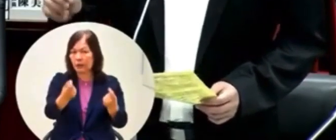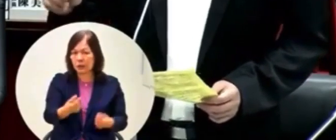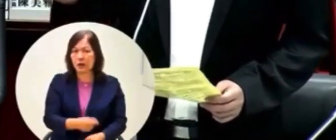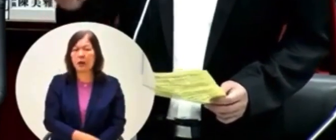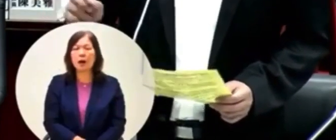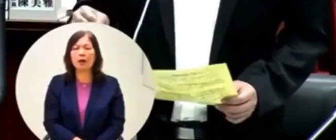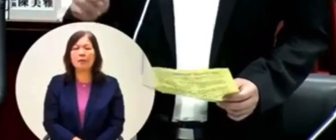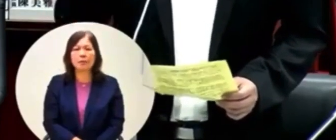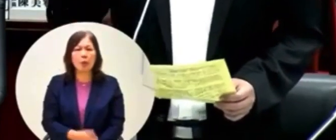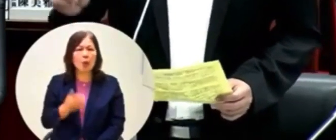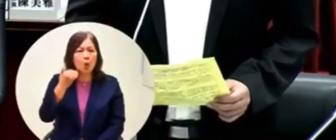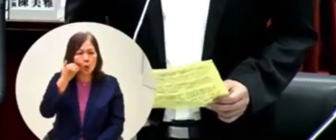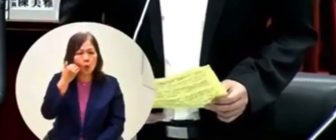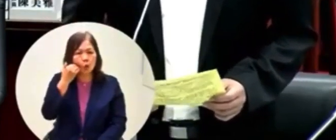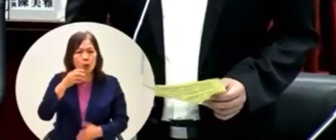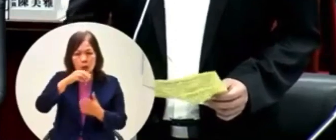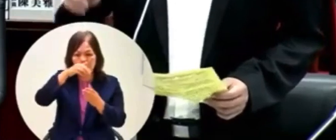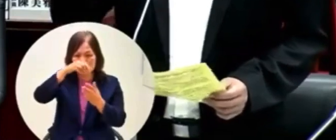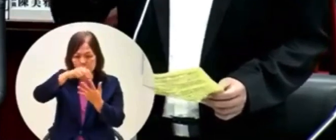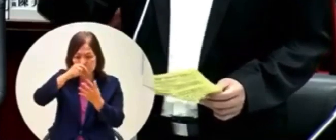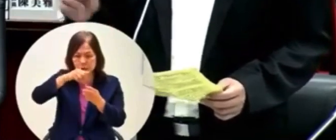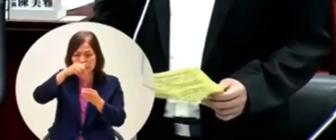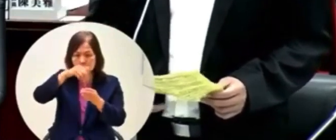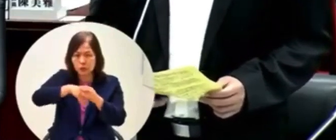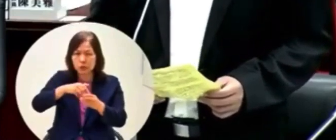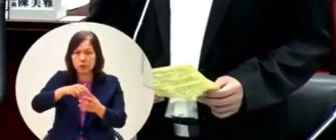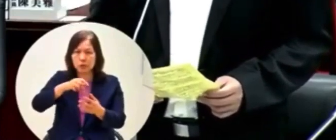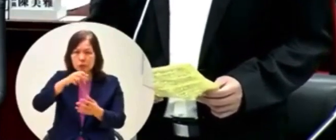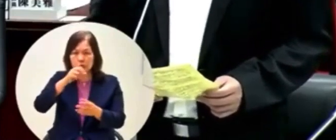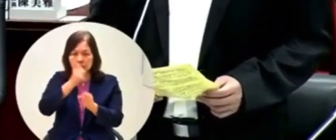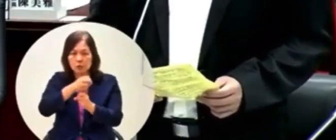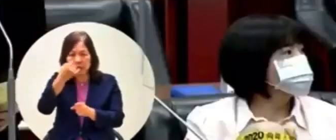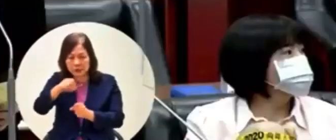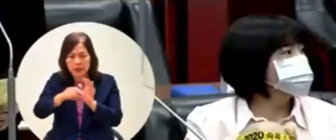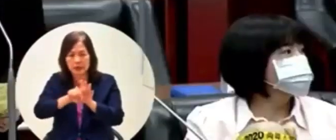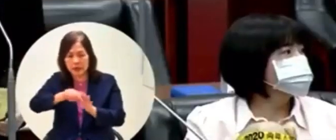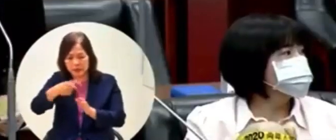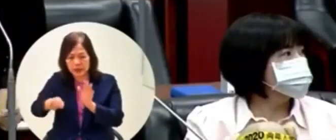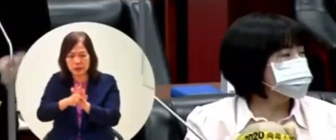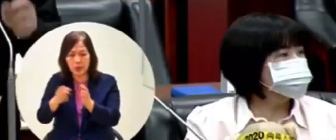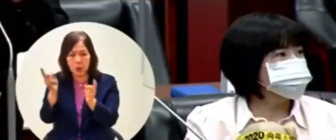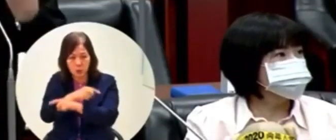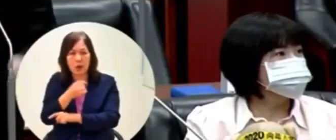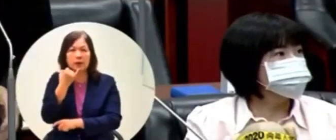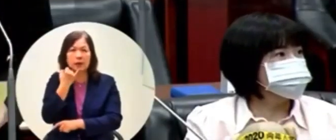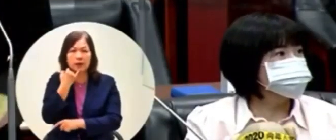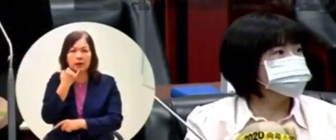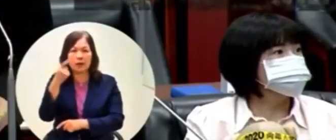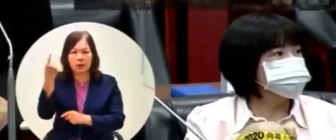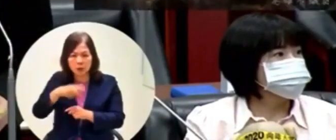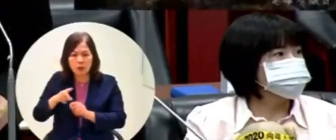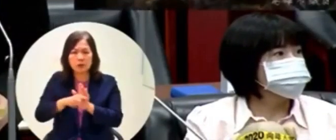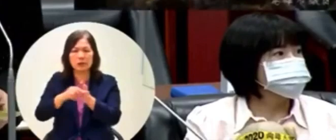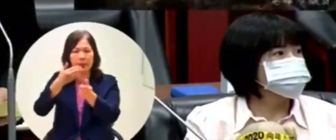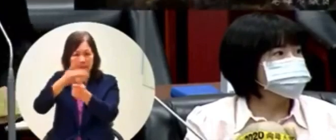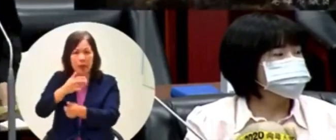如果選舉做得不好你可以等下一次選舉的時候把它換掉或者是你可以罷免它